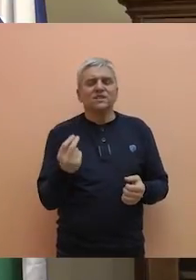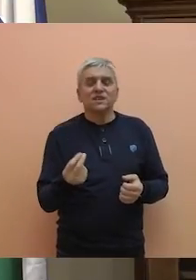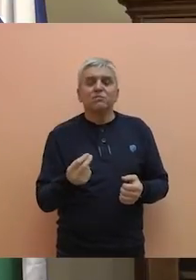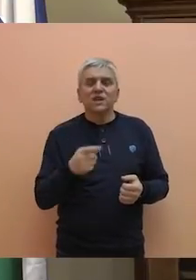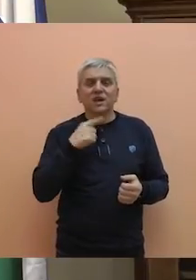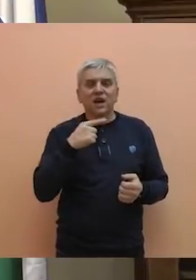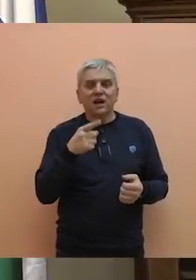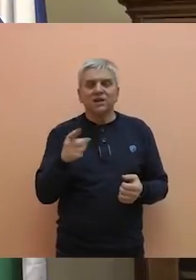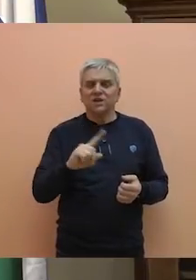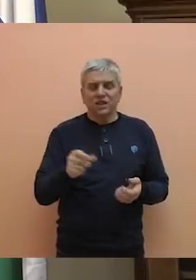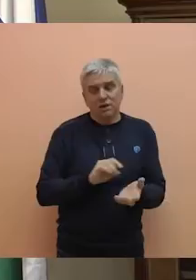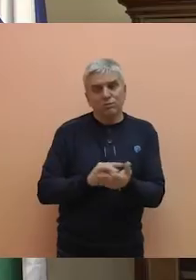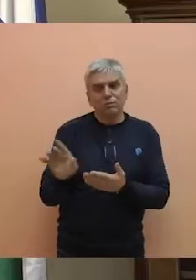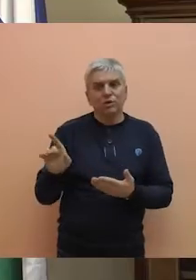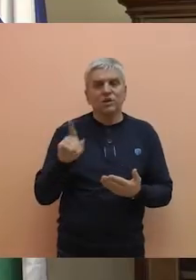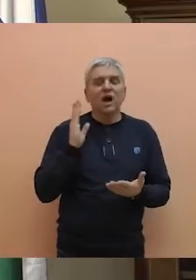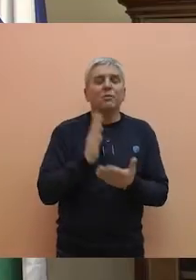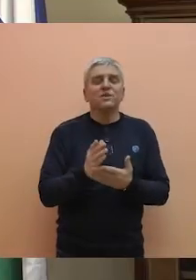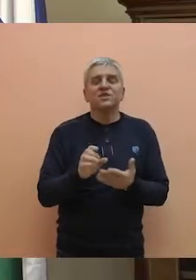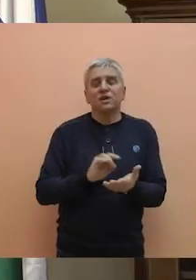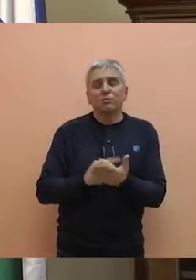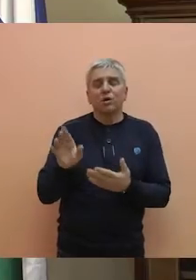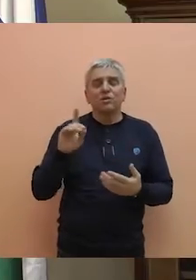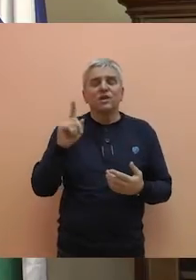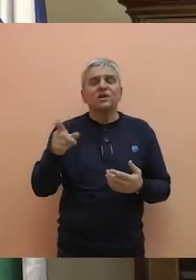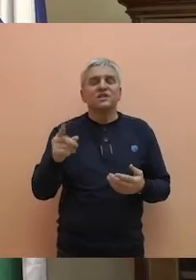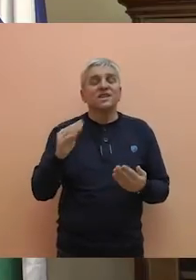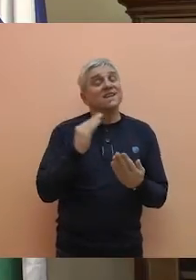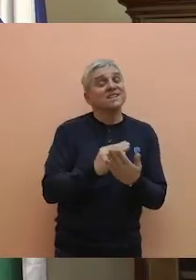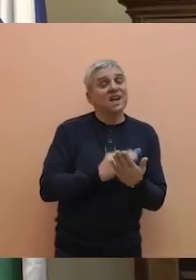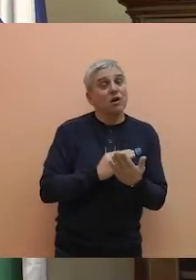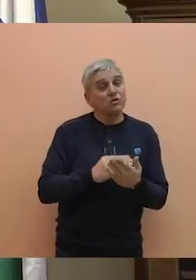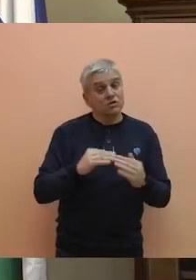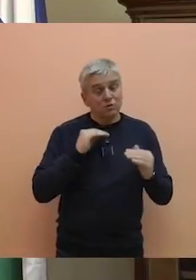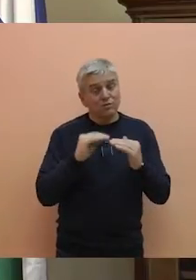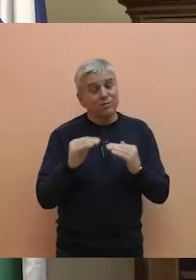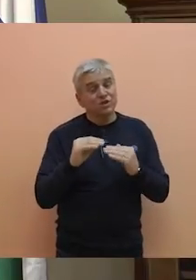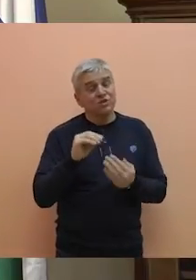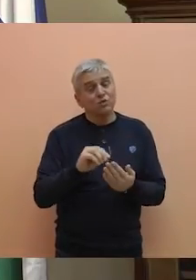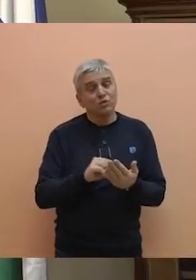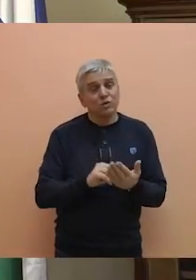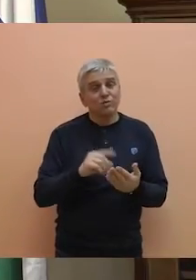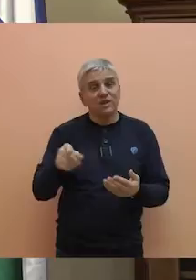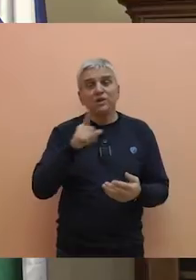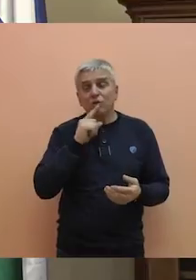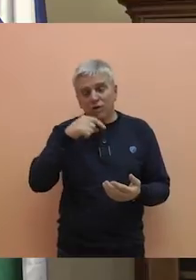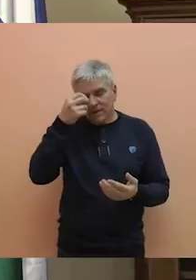parcela nije još uvek otuđena, a bit će otuđena u skladu sa zakonskom procedurom i u skladu sa